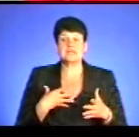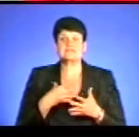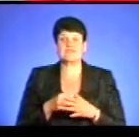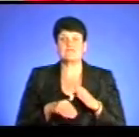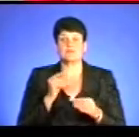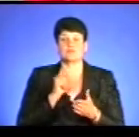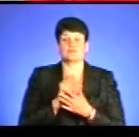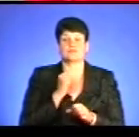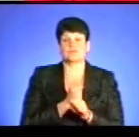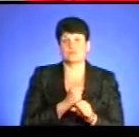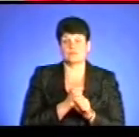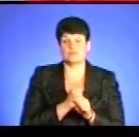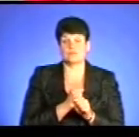робимо.